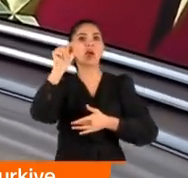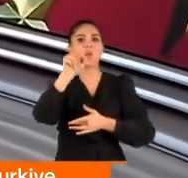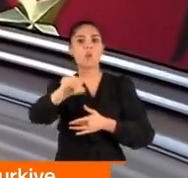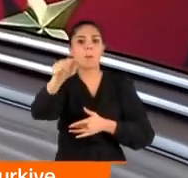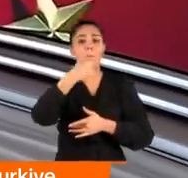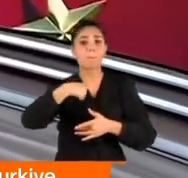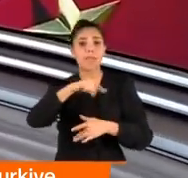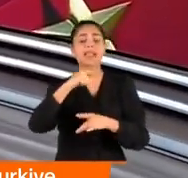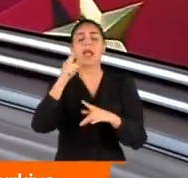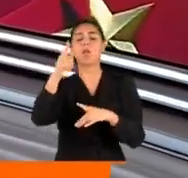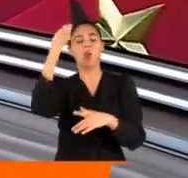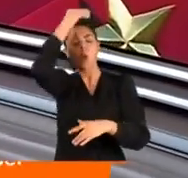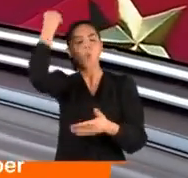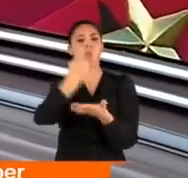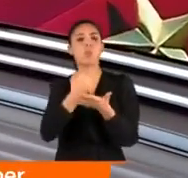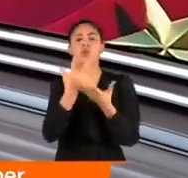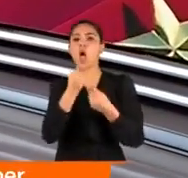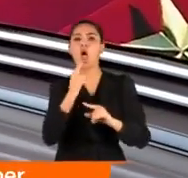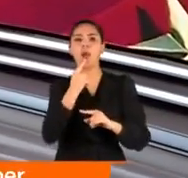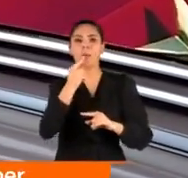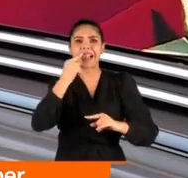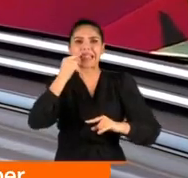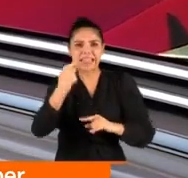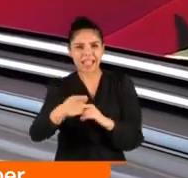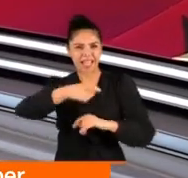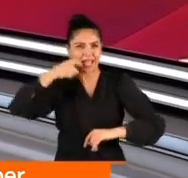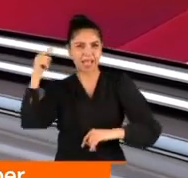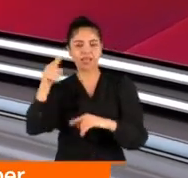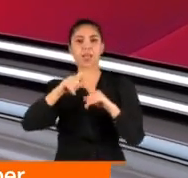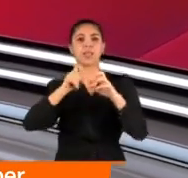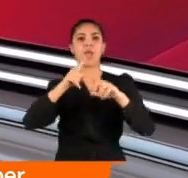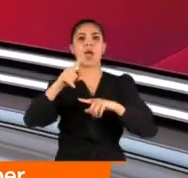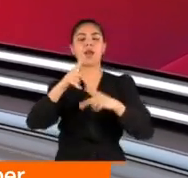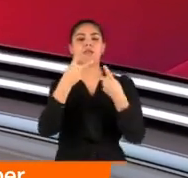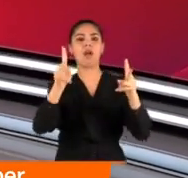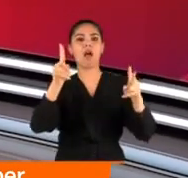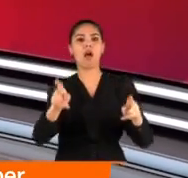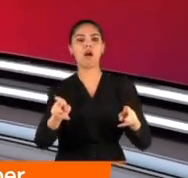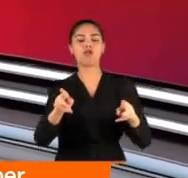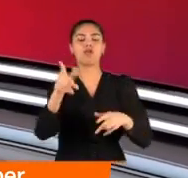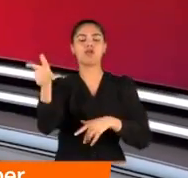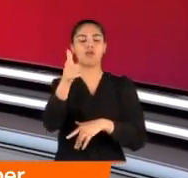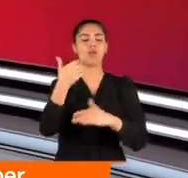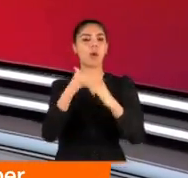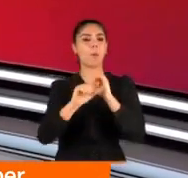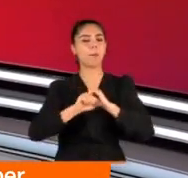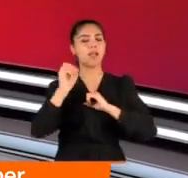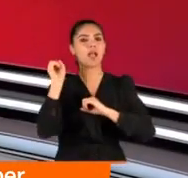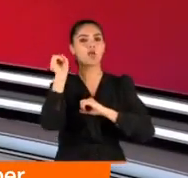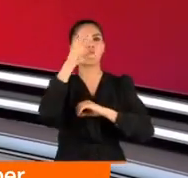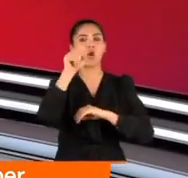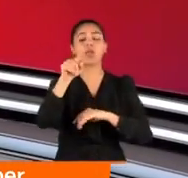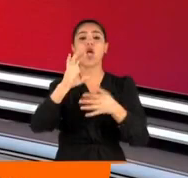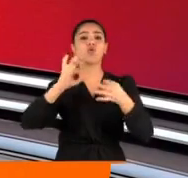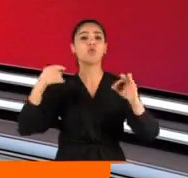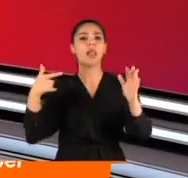Bu cümleyi ön plana çıkardı. Hemen ardından TRT World Forum'un açılışına video mesaj gönderdi. Sözlerinin adresi bu